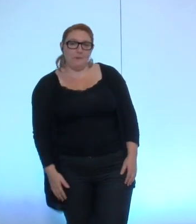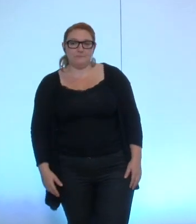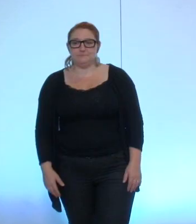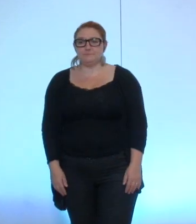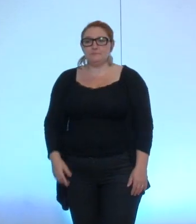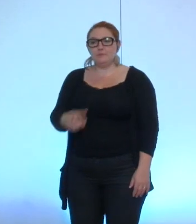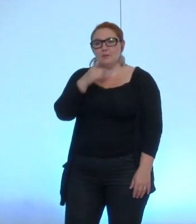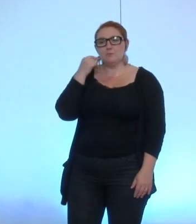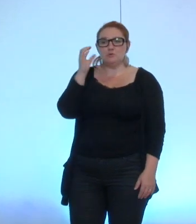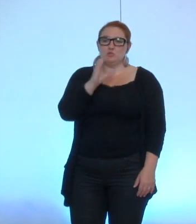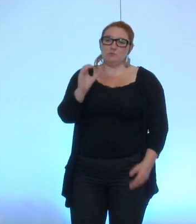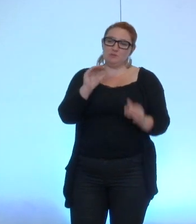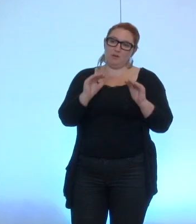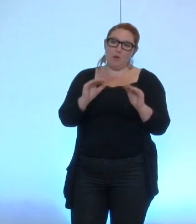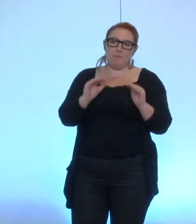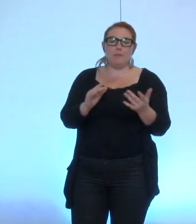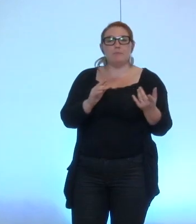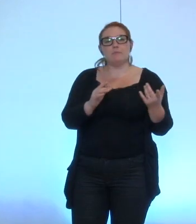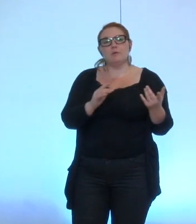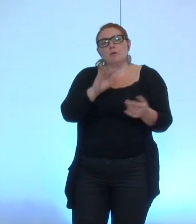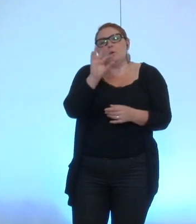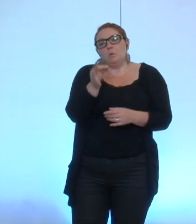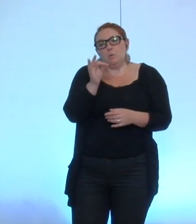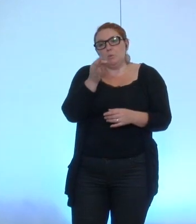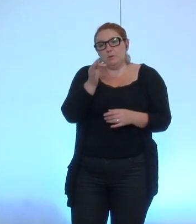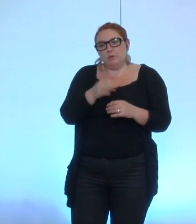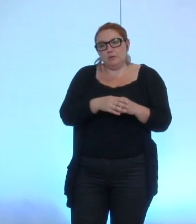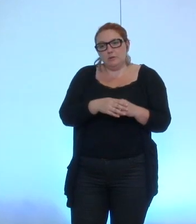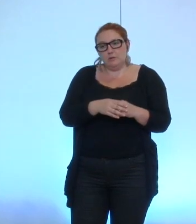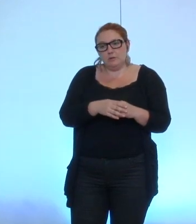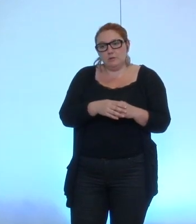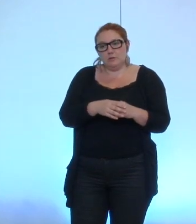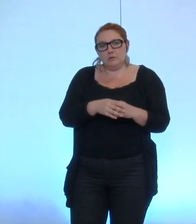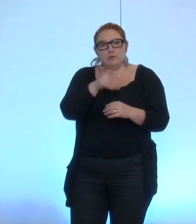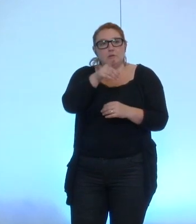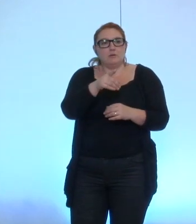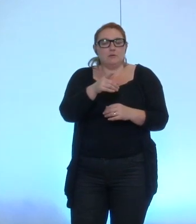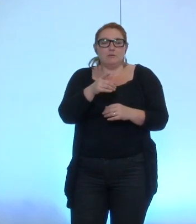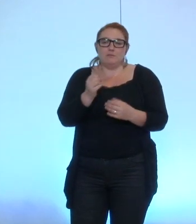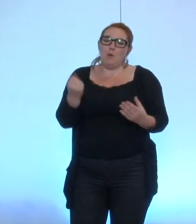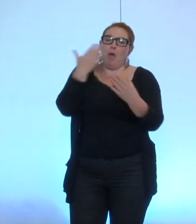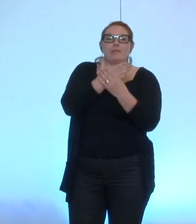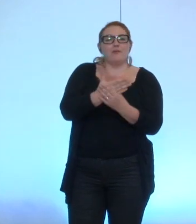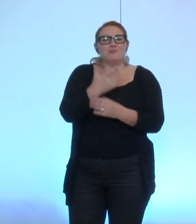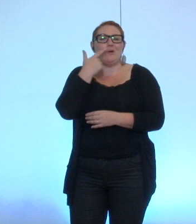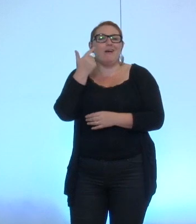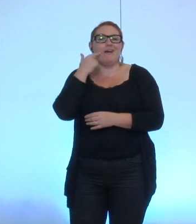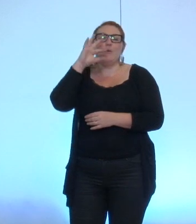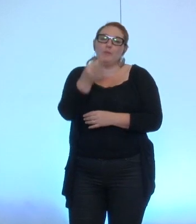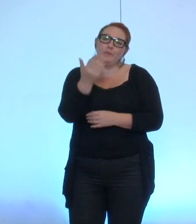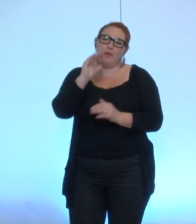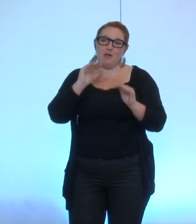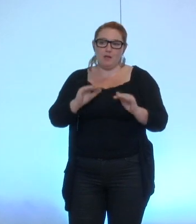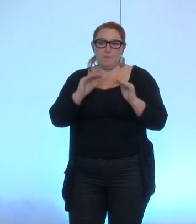monsieur Chamussy quand même au-delà effectivement du sourire de votre intervention on peut difficilement